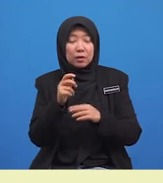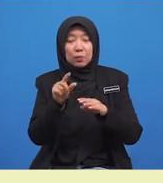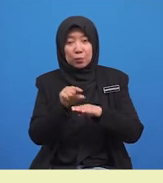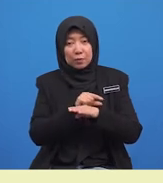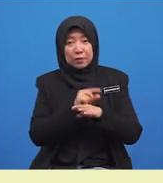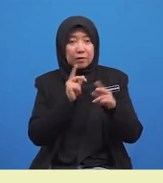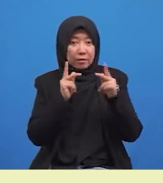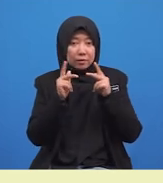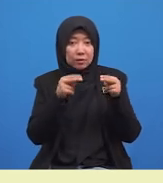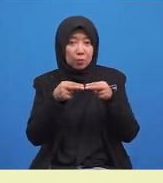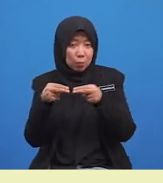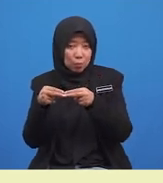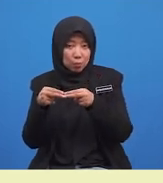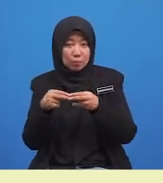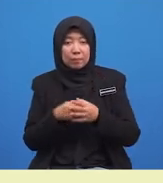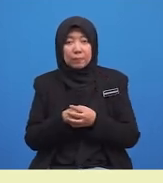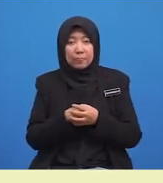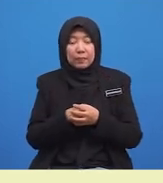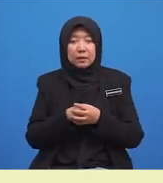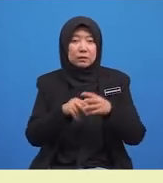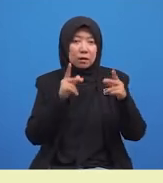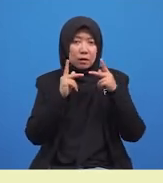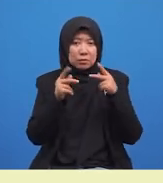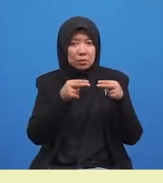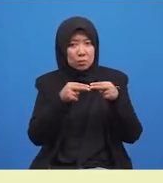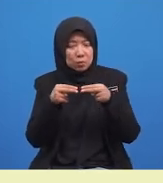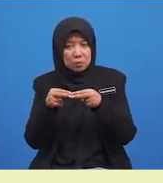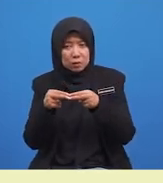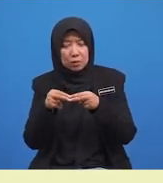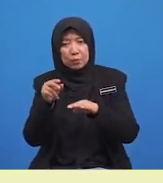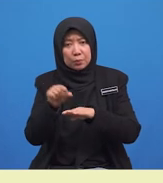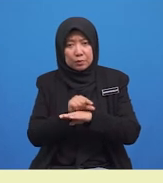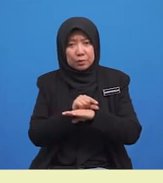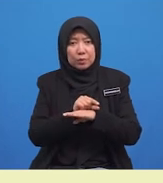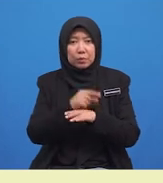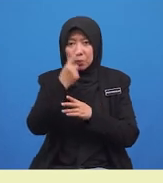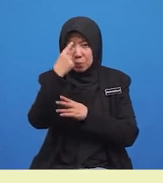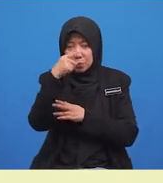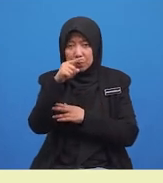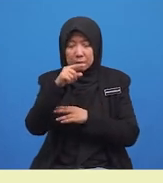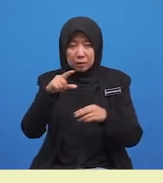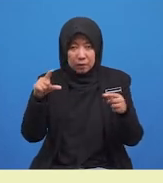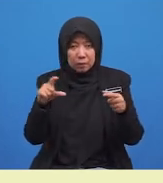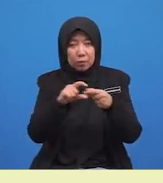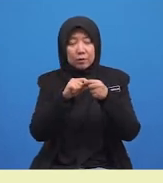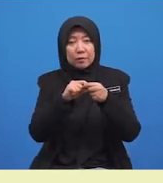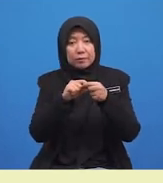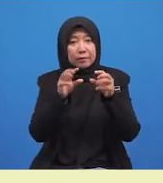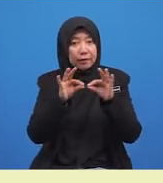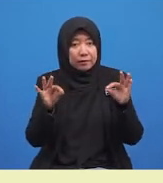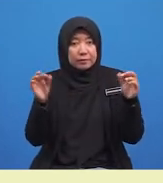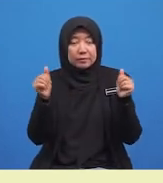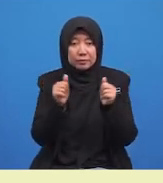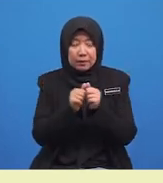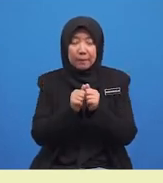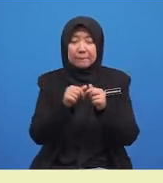Kata hubung ialah kata yang digunakan untuk menggabungkan ayat dengan